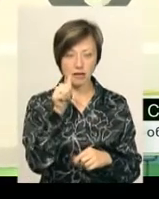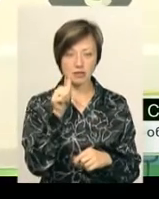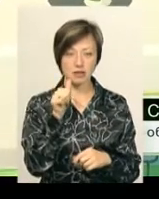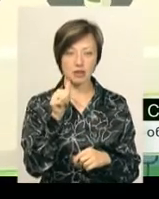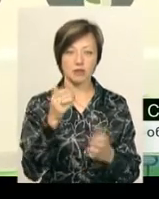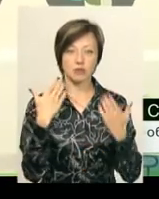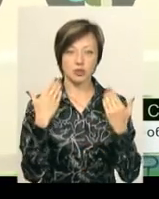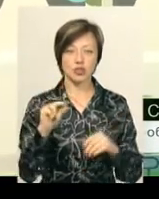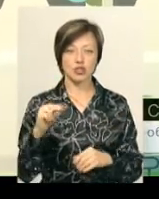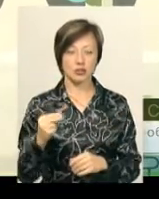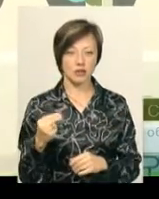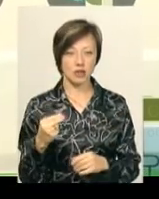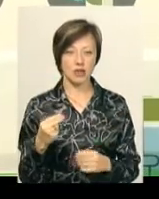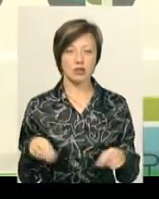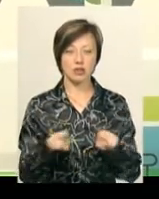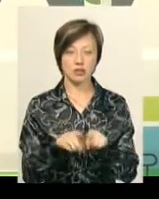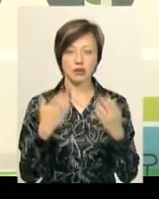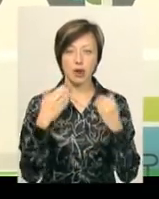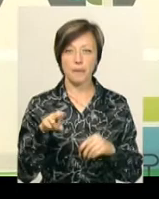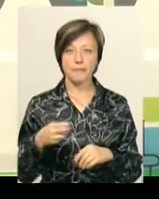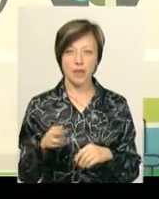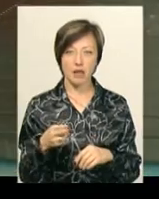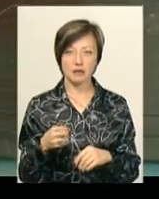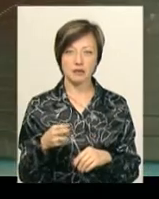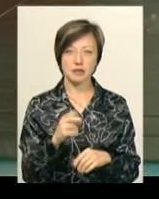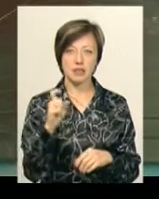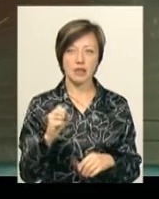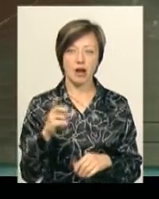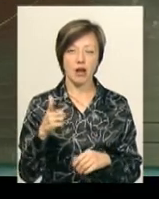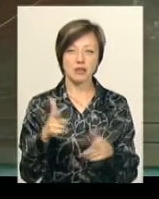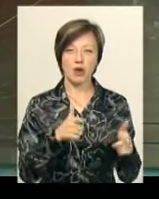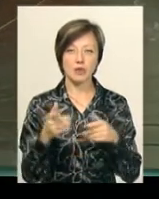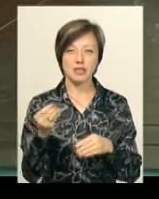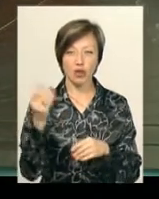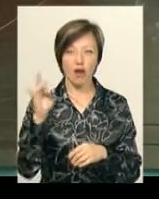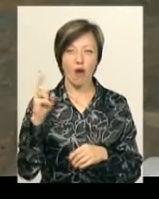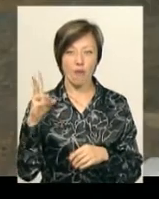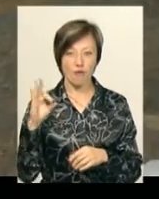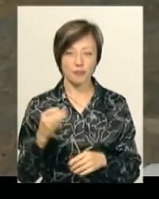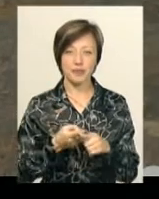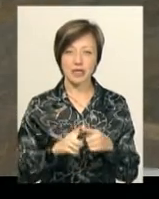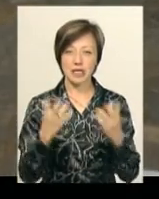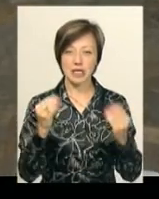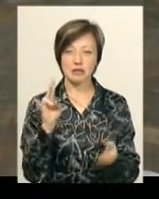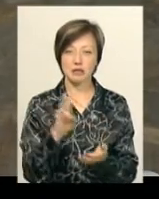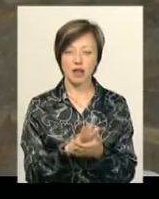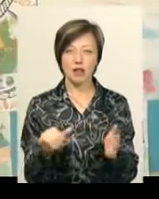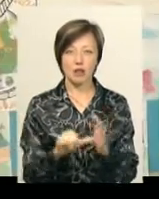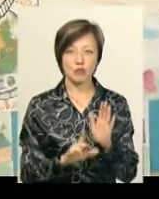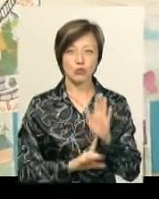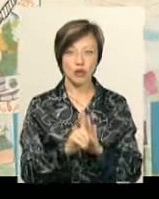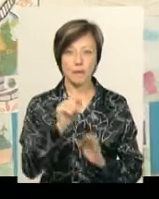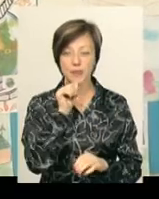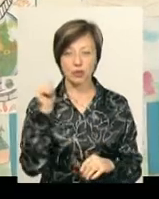віддихаємо, четвер, теж віддихаю, п'ятницю за годзірно. Дні Сталої Енергії у Хмельницькому, нагадаю, започаткували минулого року.